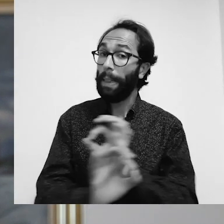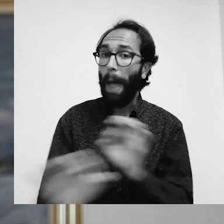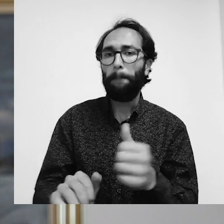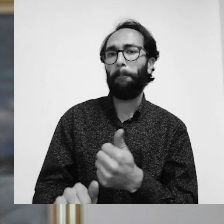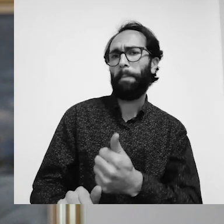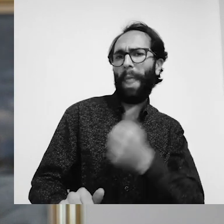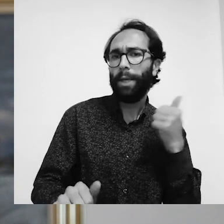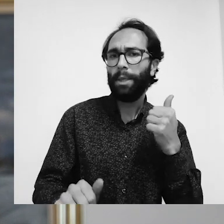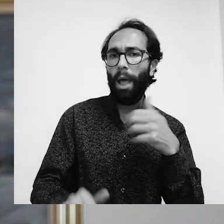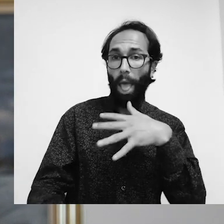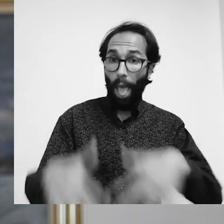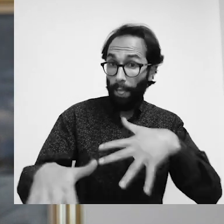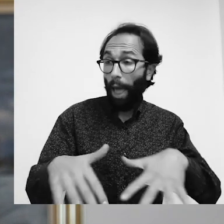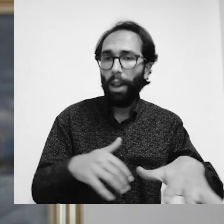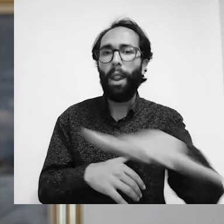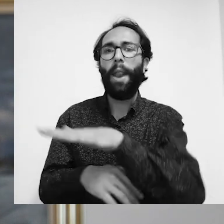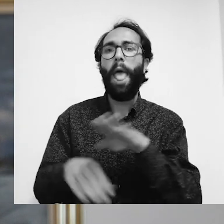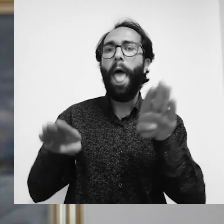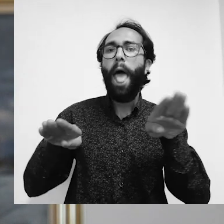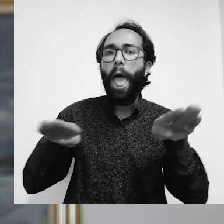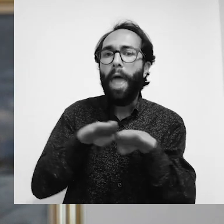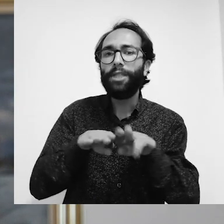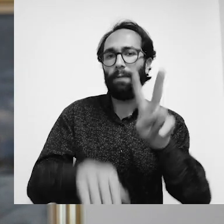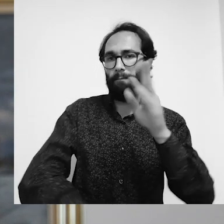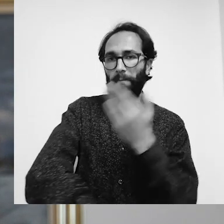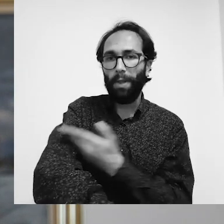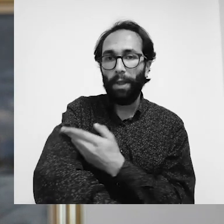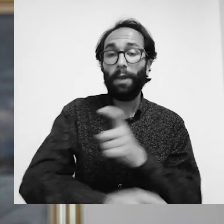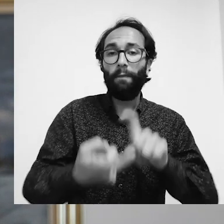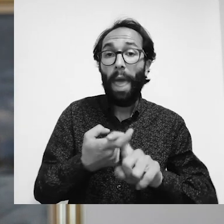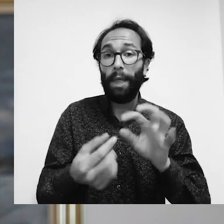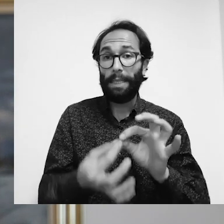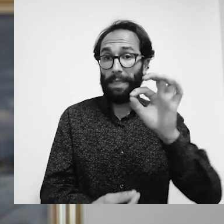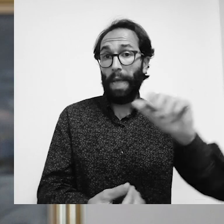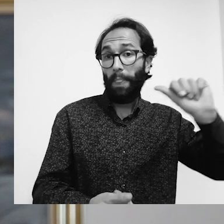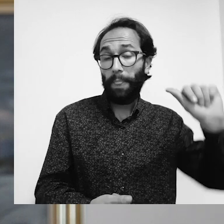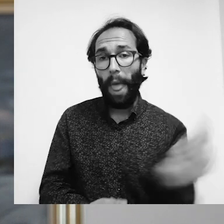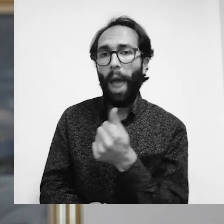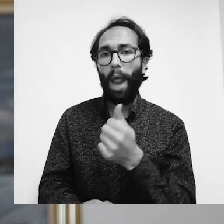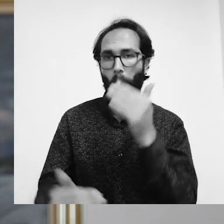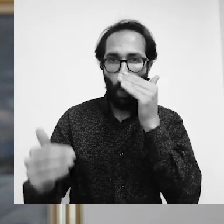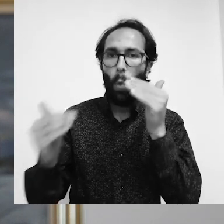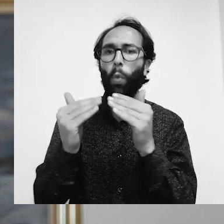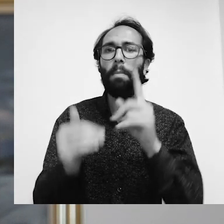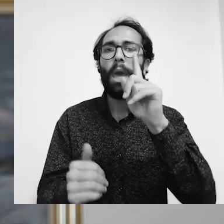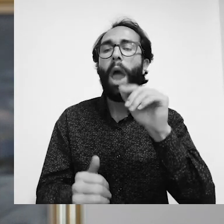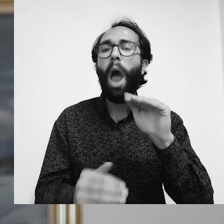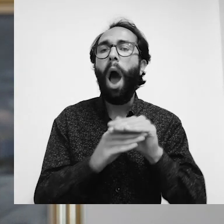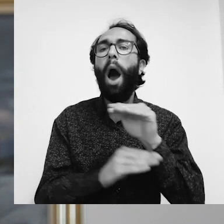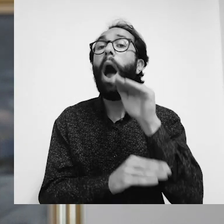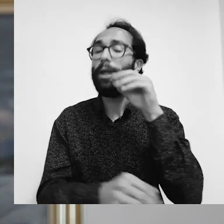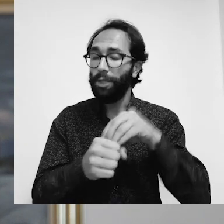Tam tersi, engellilerin eşit yurttaşlık ve insan onuruna yaraşır bir hayat için